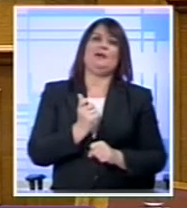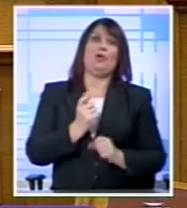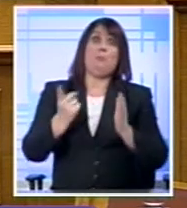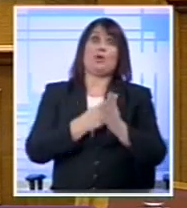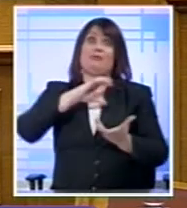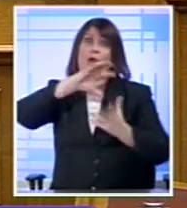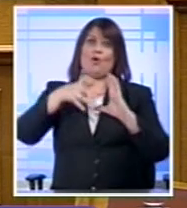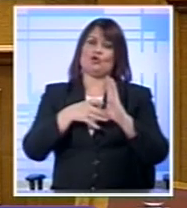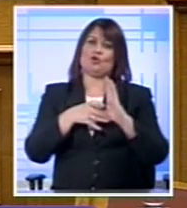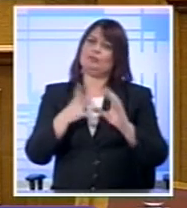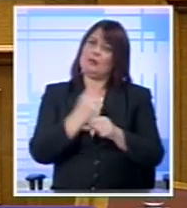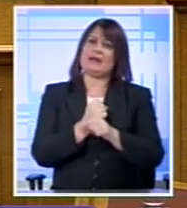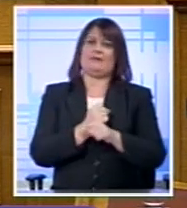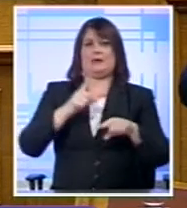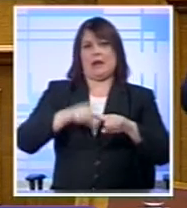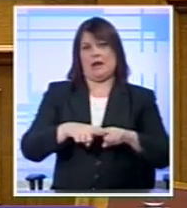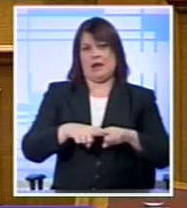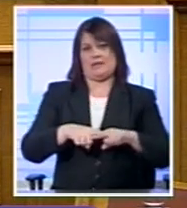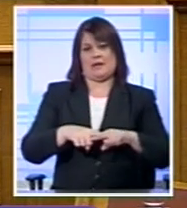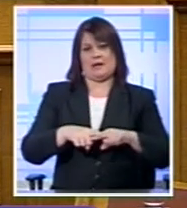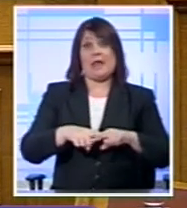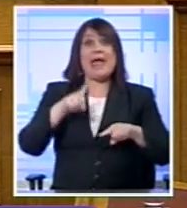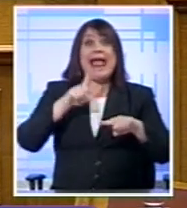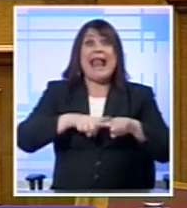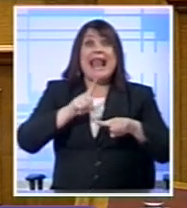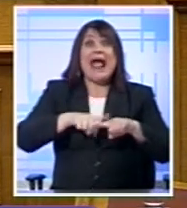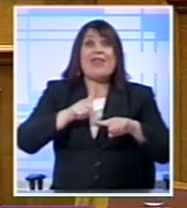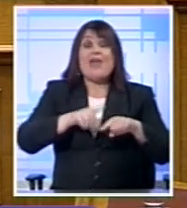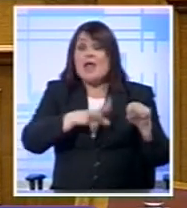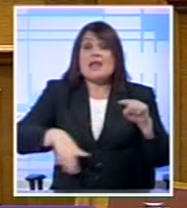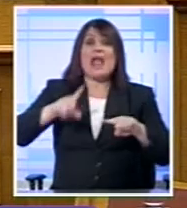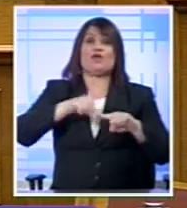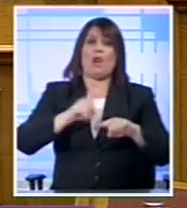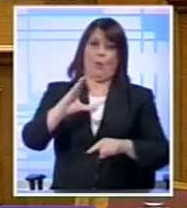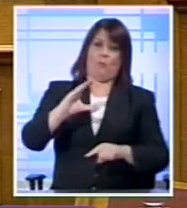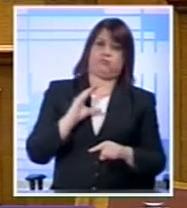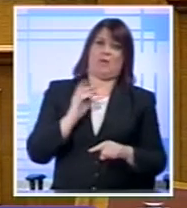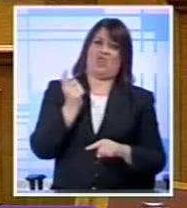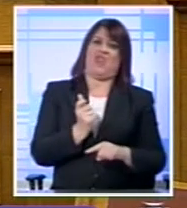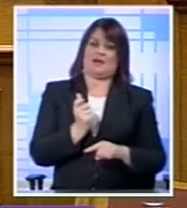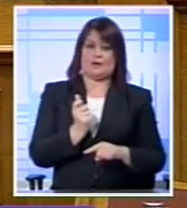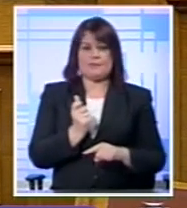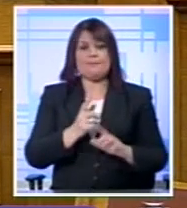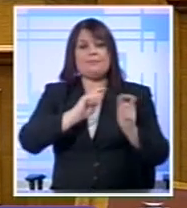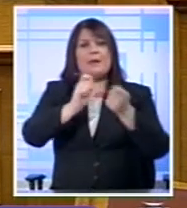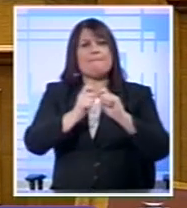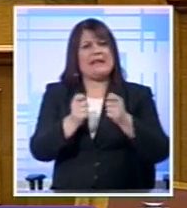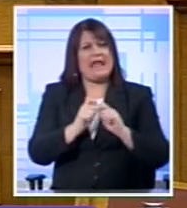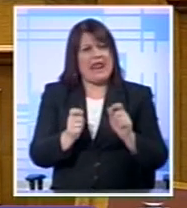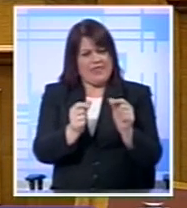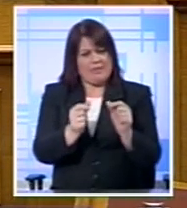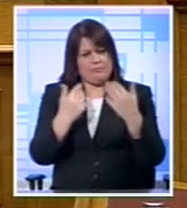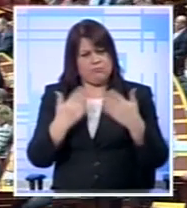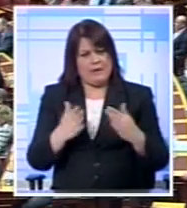Για την Ελλάδα Όχι για κανέναν άλλον Για την Ελλάδα, τον ελληνικό λαό Περάσαμε μεταρρυθμίσεις μεγάλες